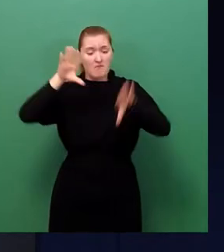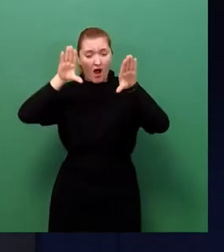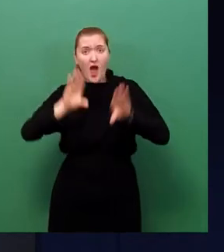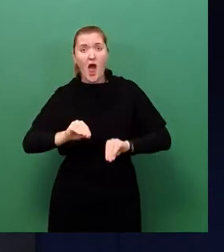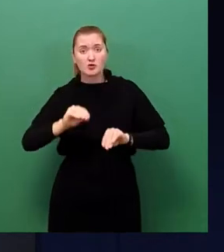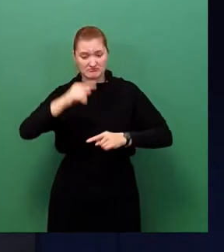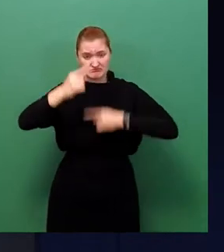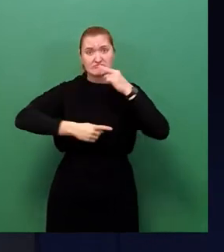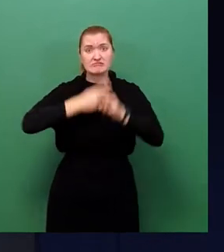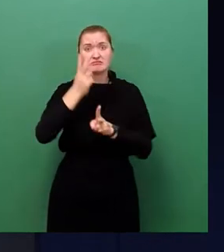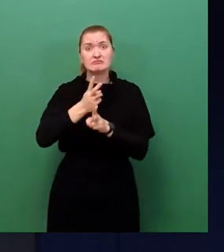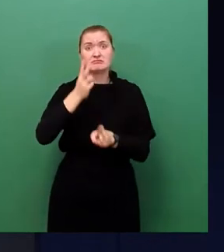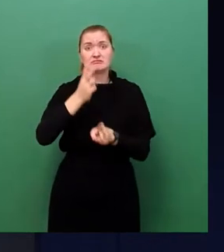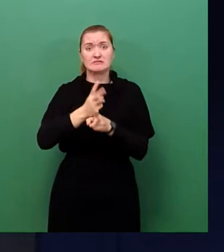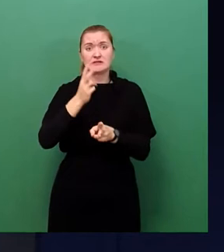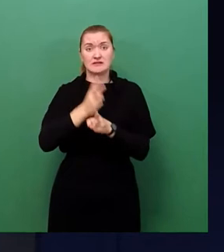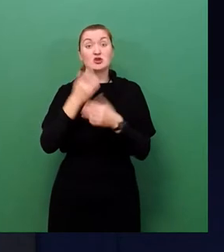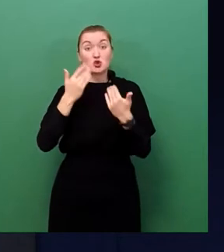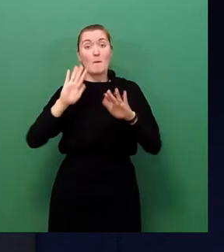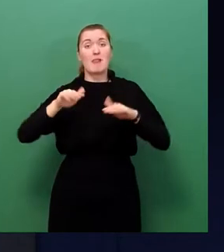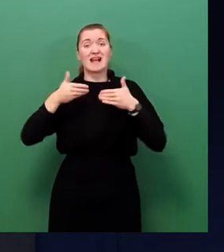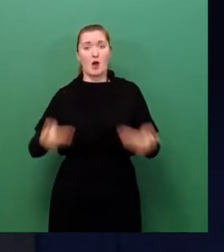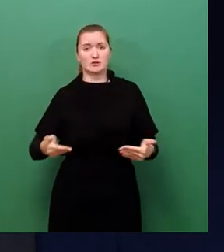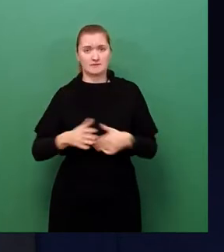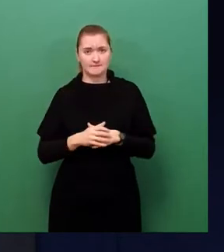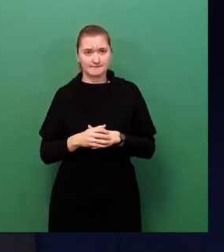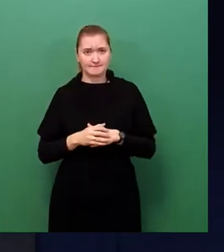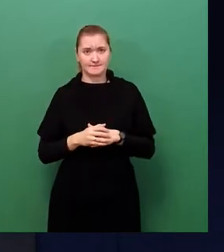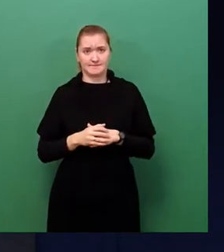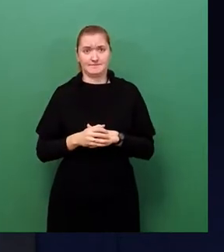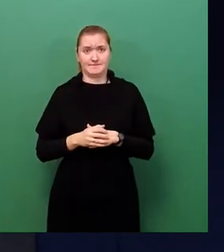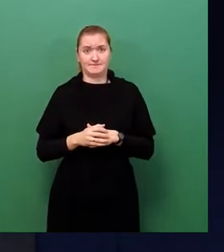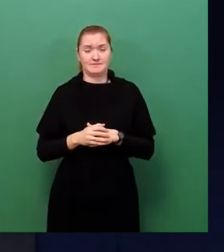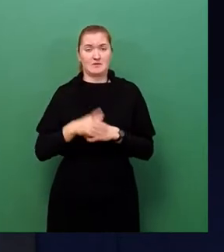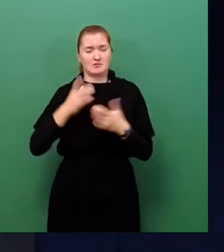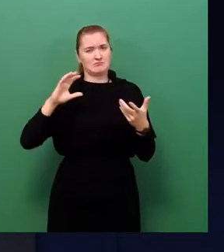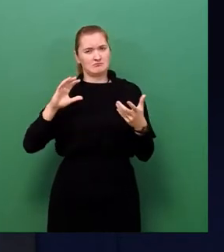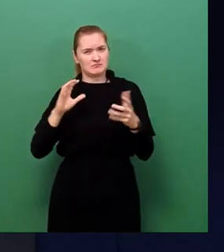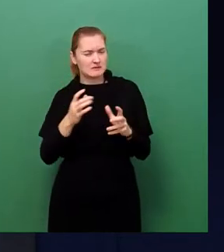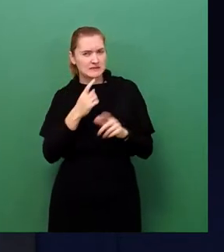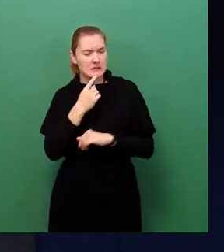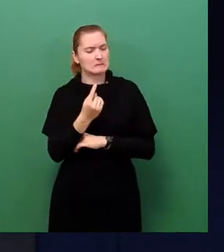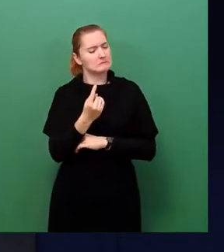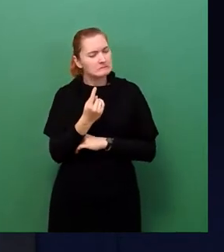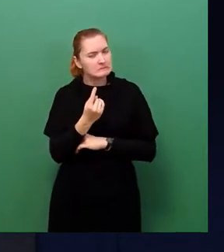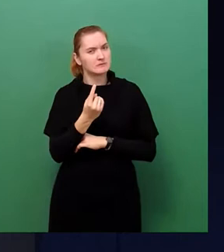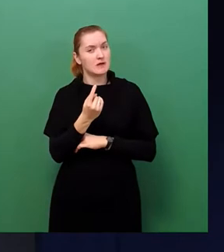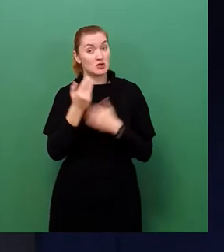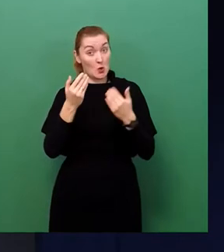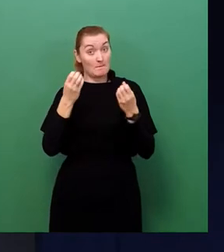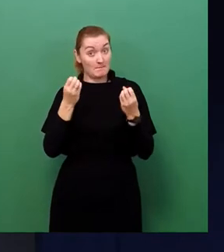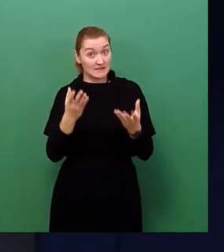das ist ein Blackout zusammengefasst in der Feststellung, dass damit alle kritischen